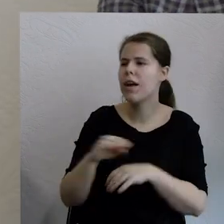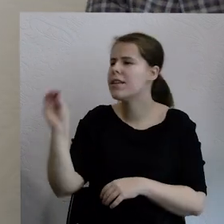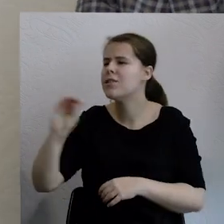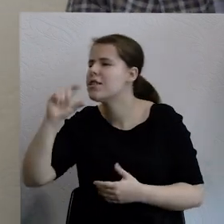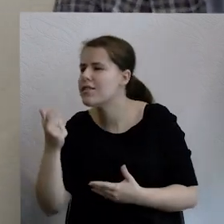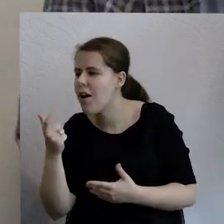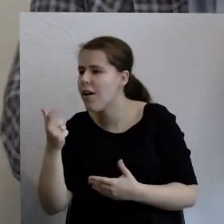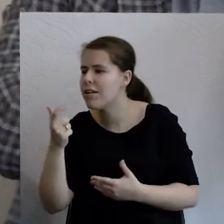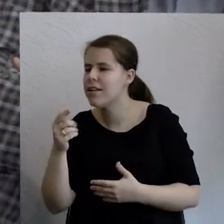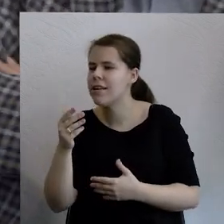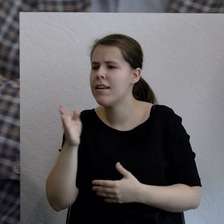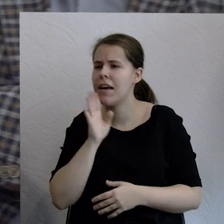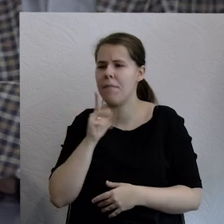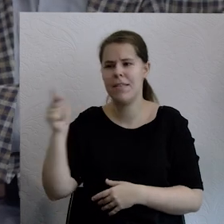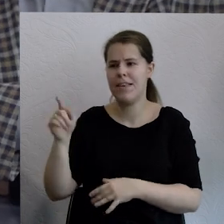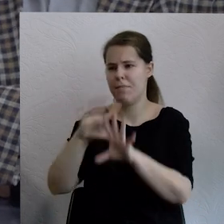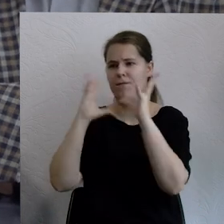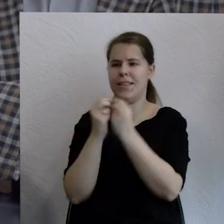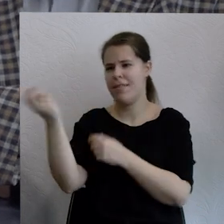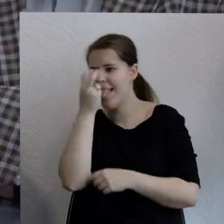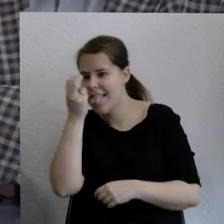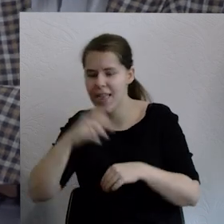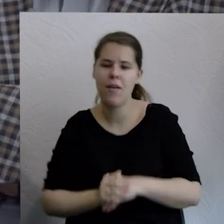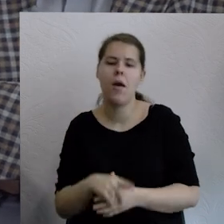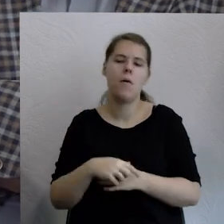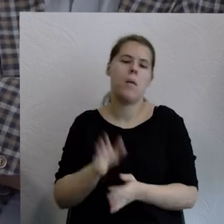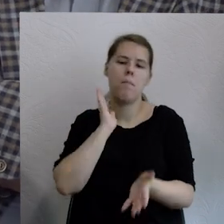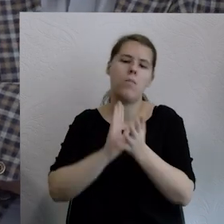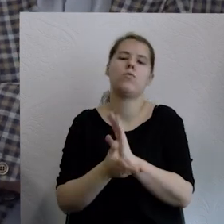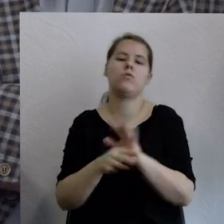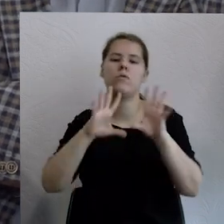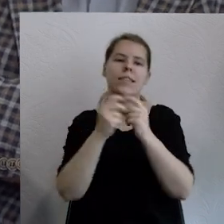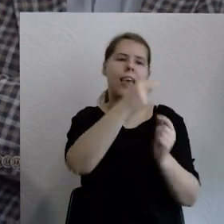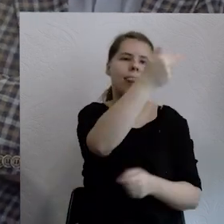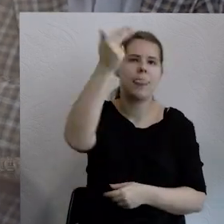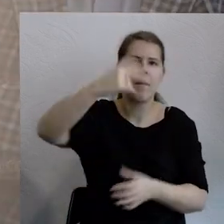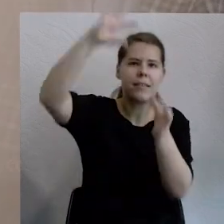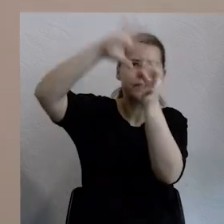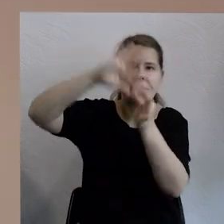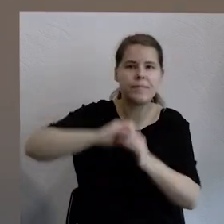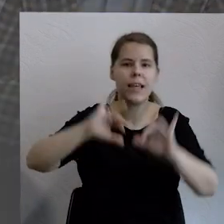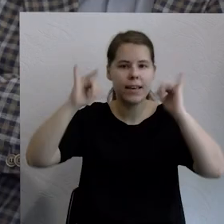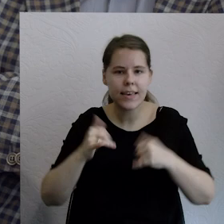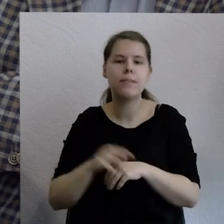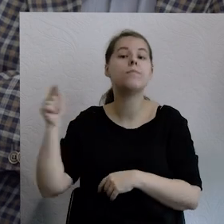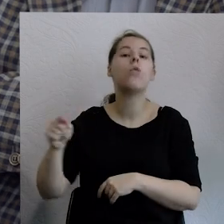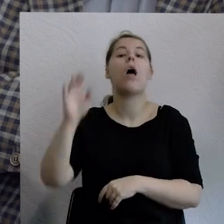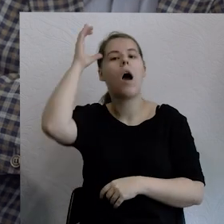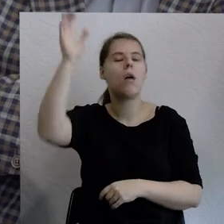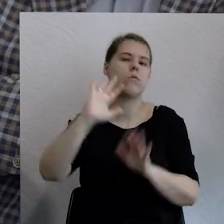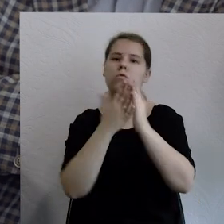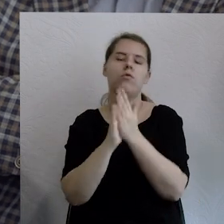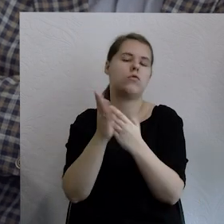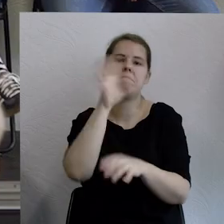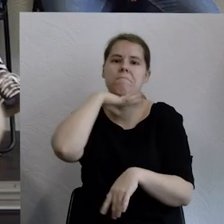dopisać, bo to chyba wszystkim, po prostu relacjami między wszystkimi złożonymi elementami tego świata. Autor wielu książek, ale w tym